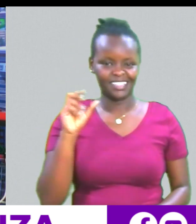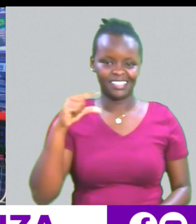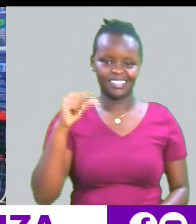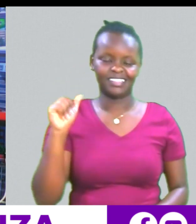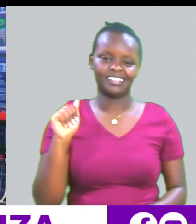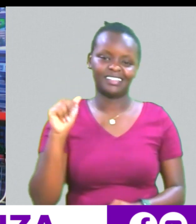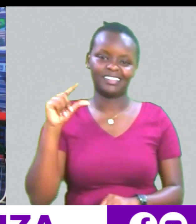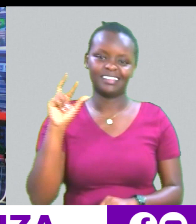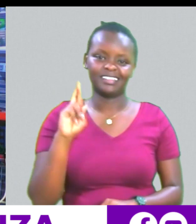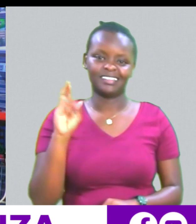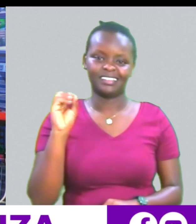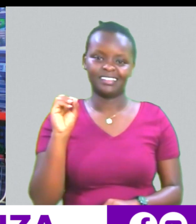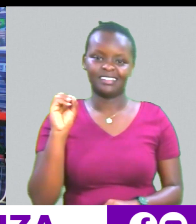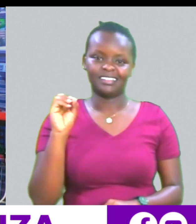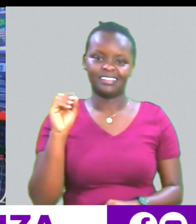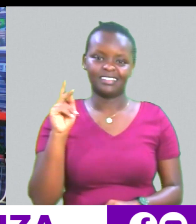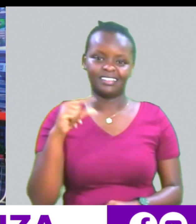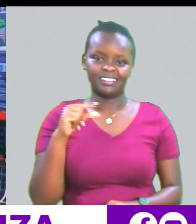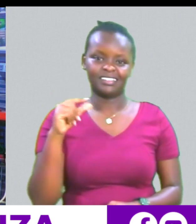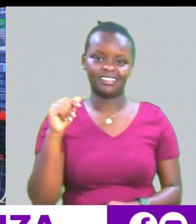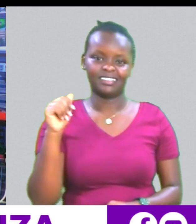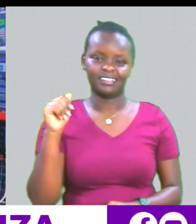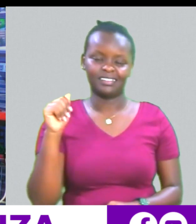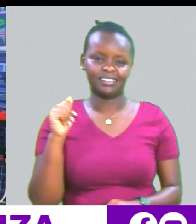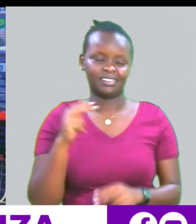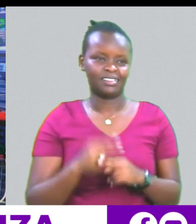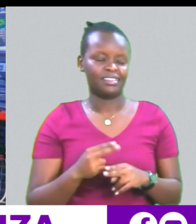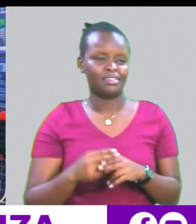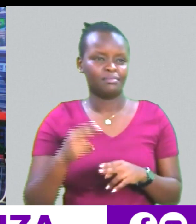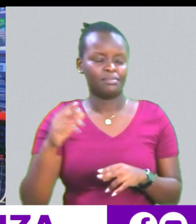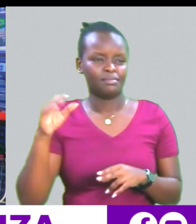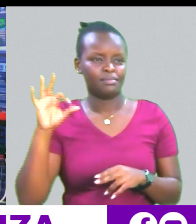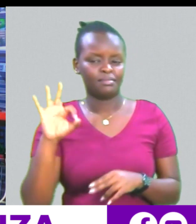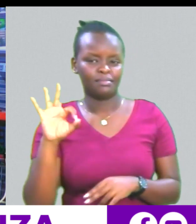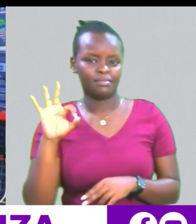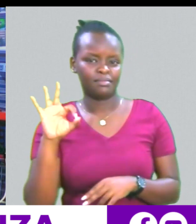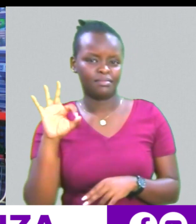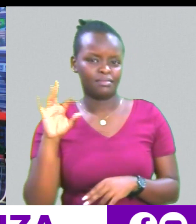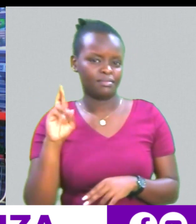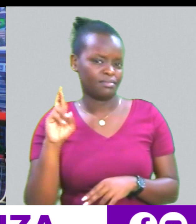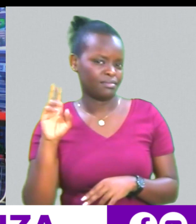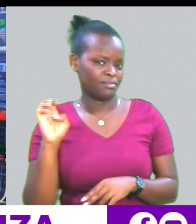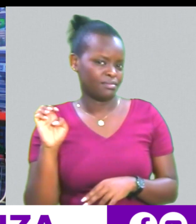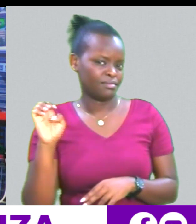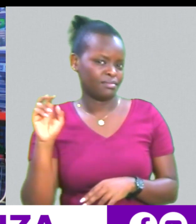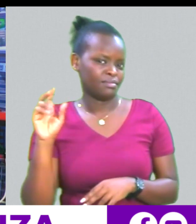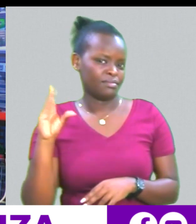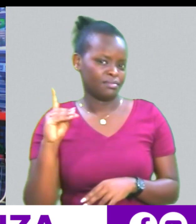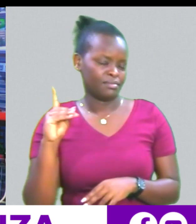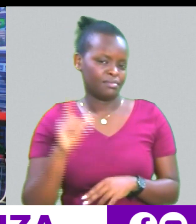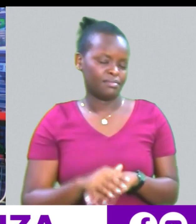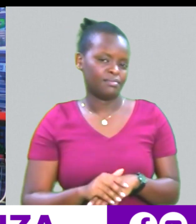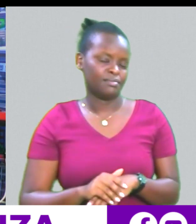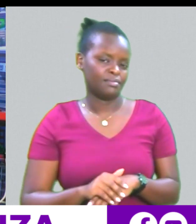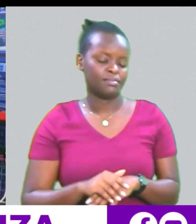nyingia fred somebody's favorite kuyo jamawa rumba and every